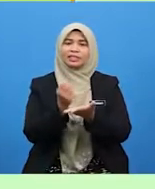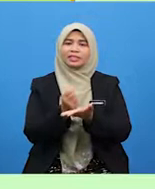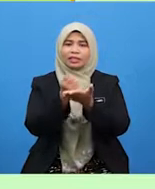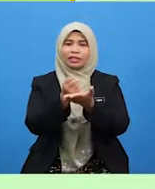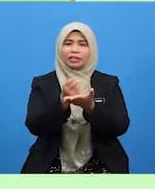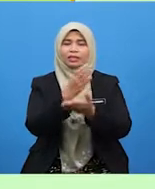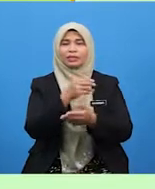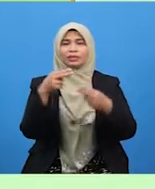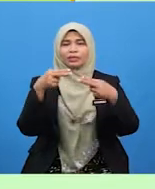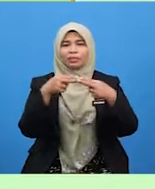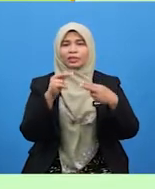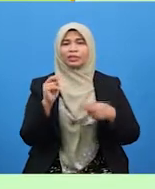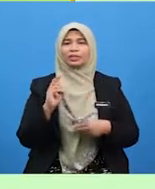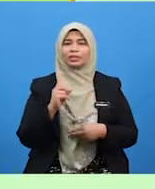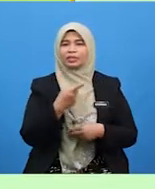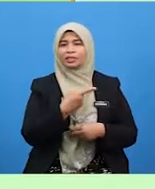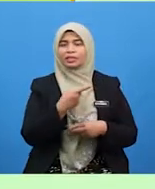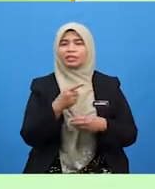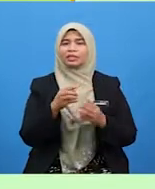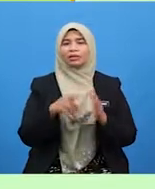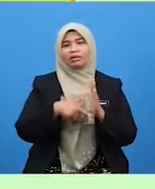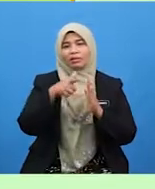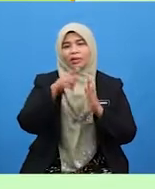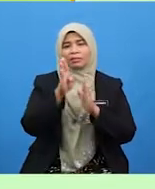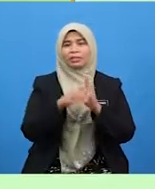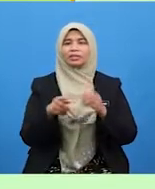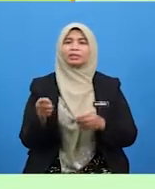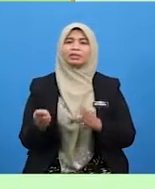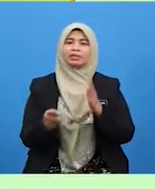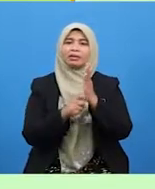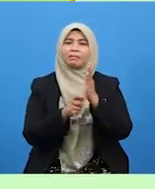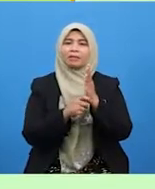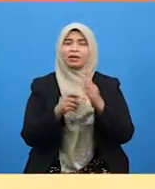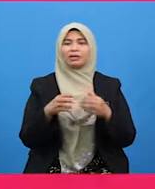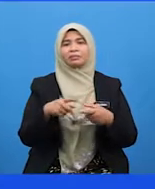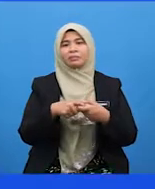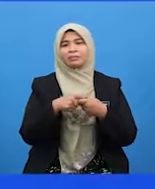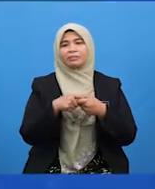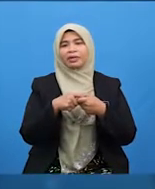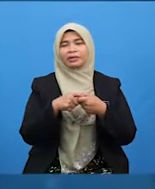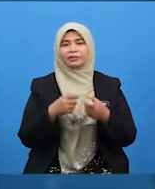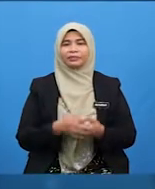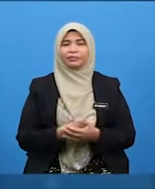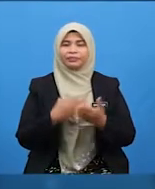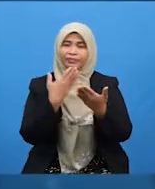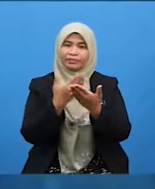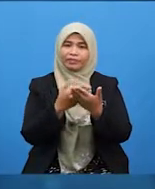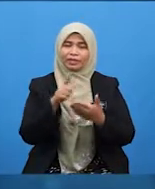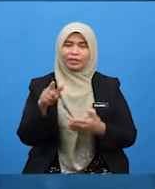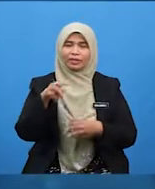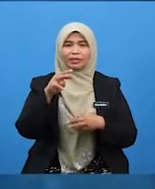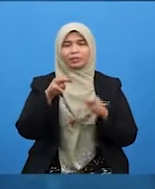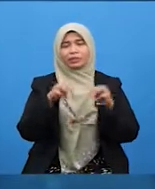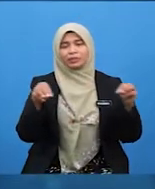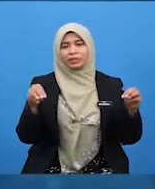sedekah dan hubungan kita semakin bertambah erat. Baiklah, murid-murid.